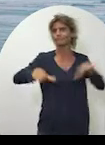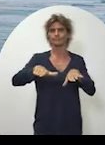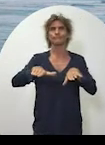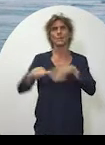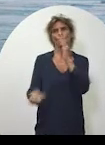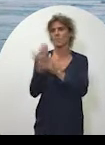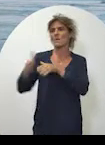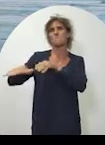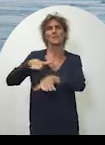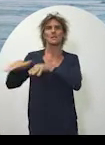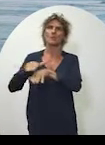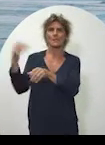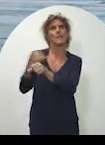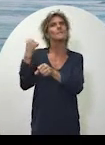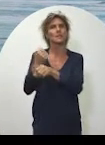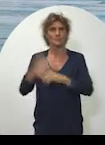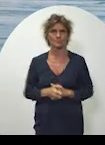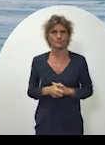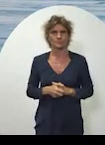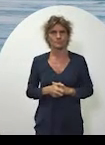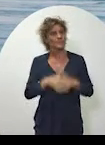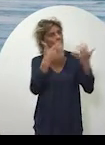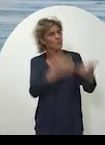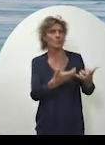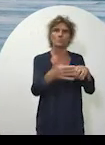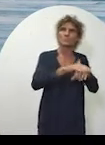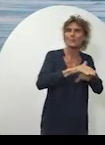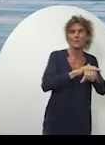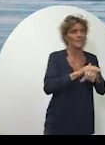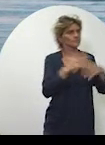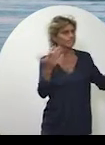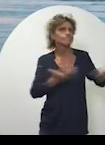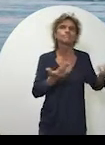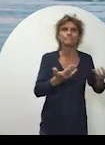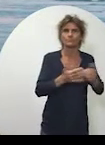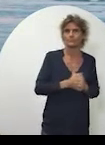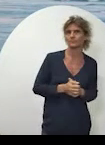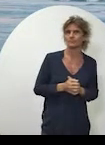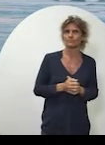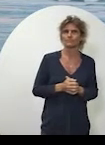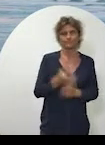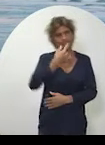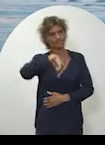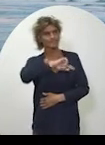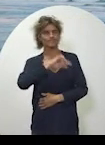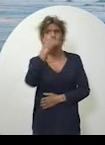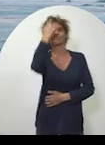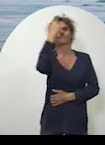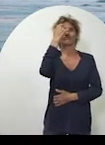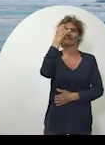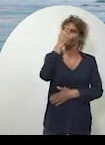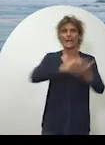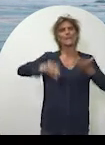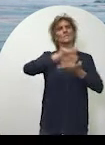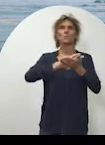part à instaurer une méthodologie de travail. Cette volonté politique a consisté à positionner notre